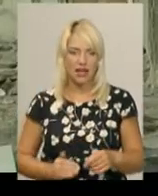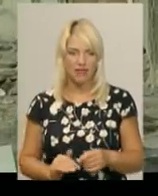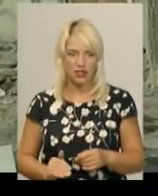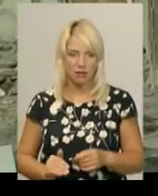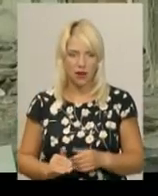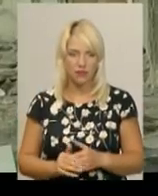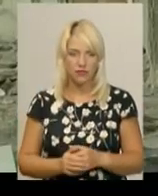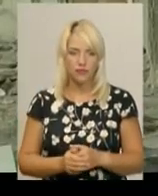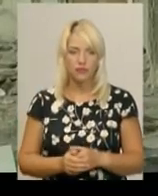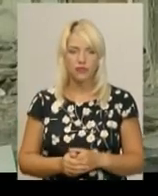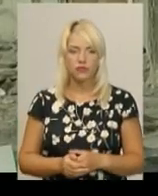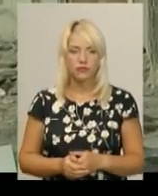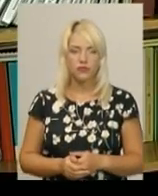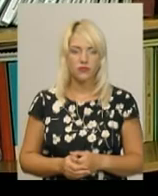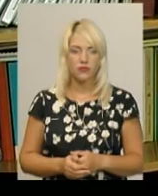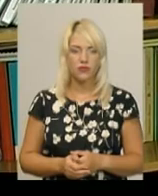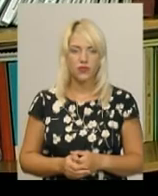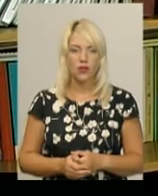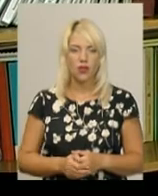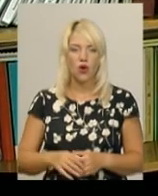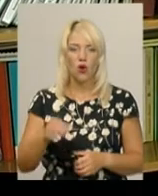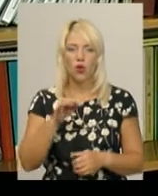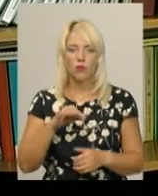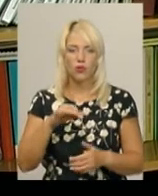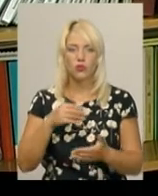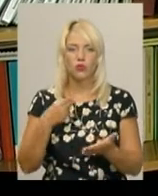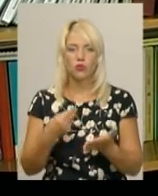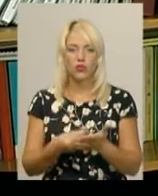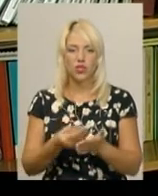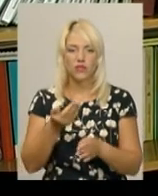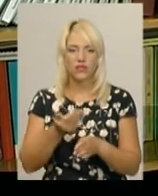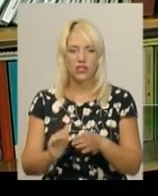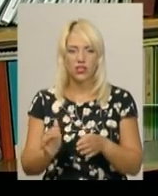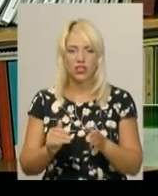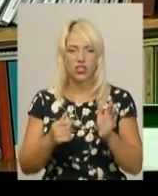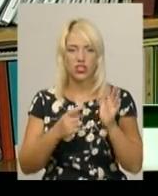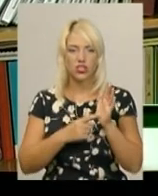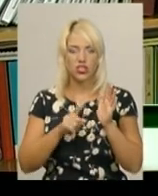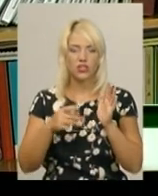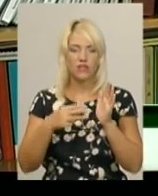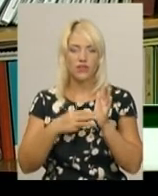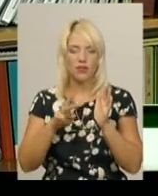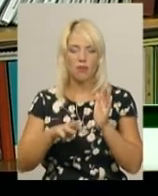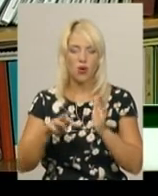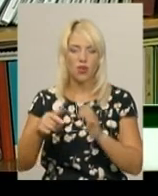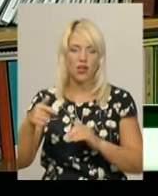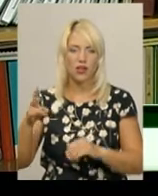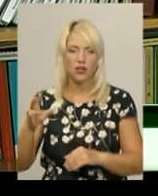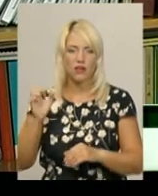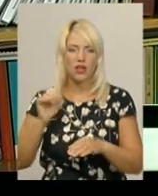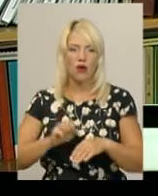облдержадміністрації Наталя Федів. З обласного бюджету виділено більше 6,8 млн грн саме на